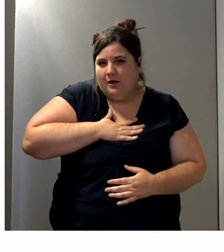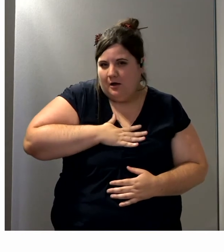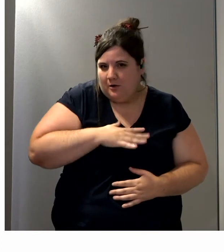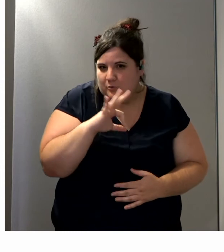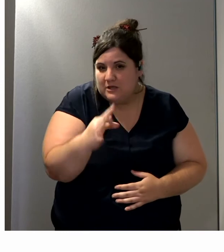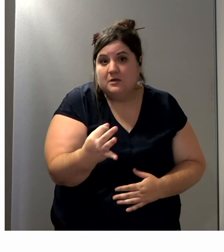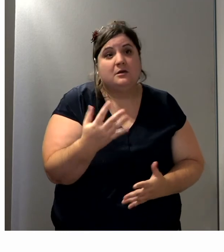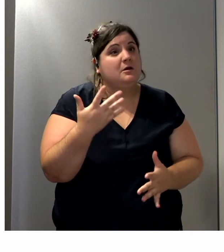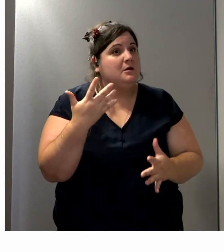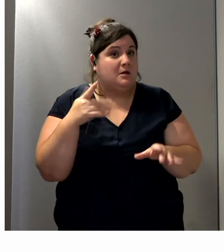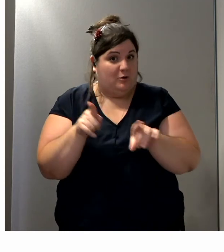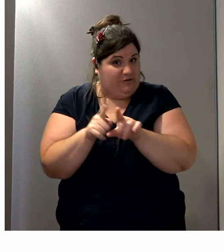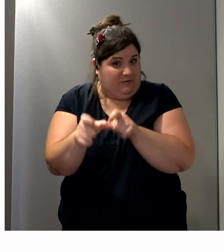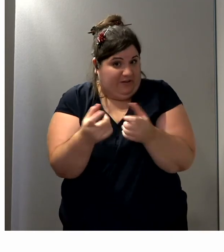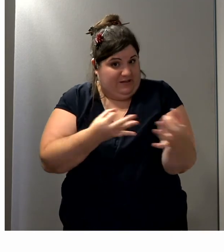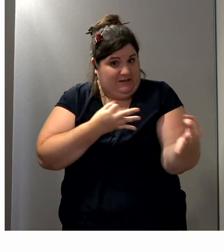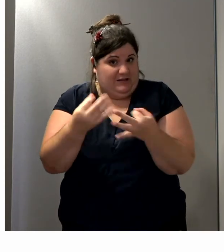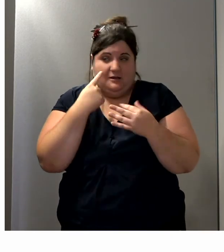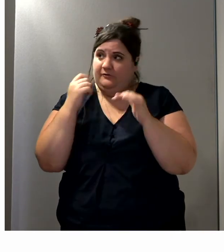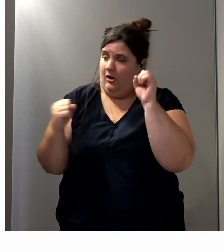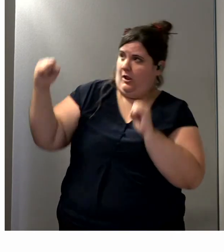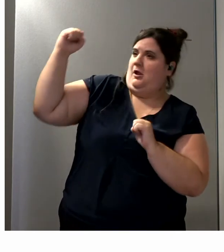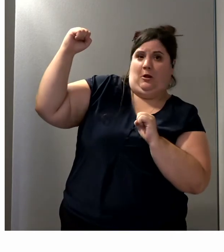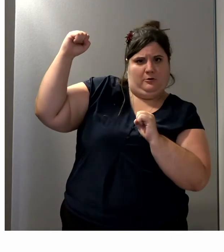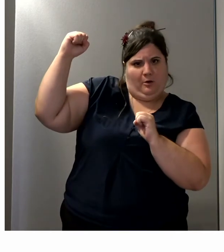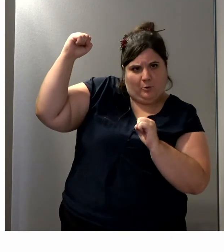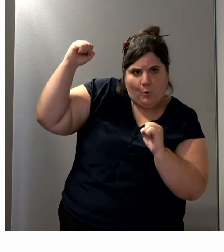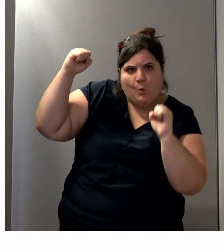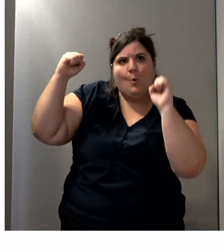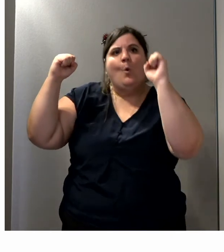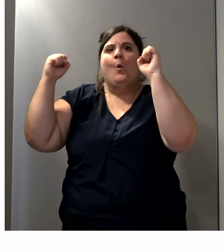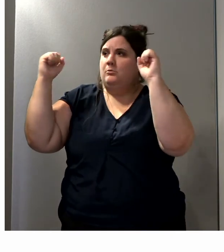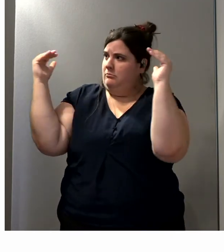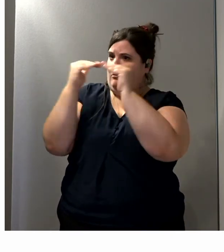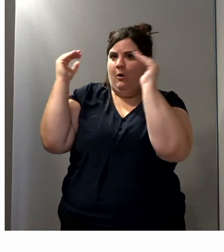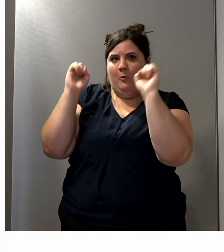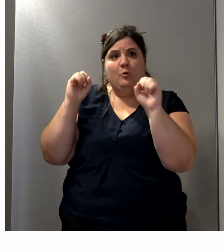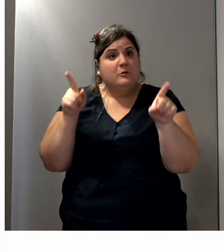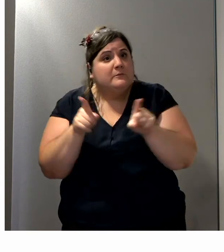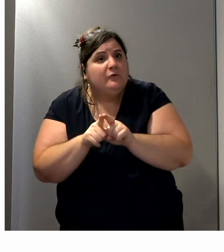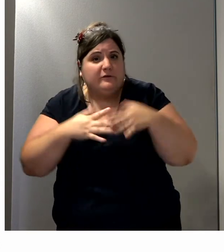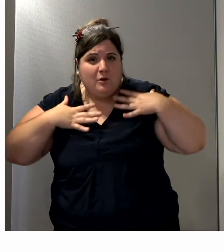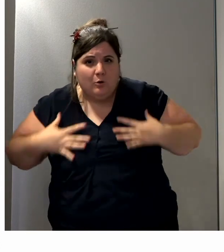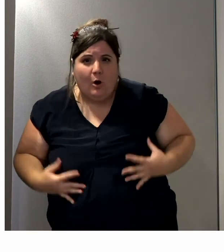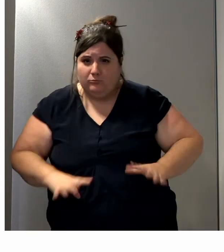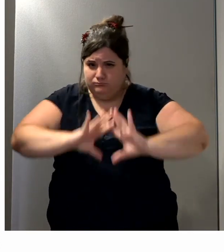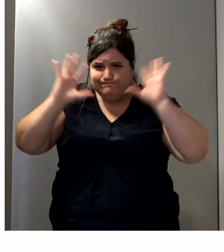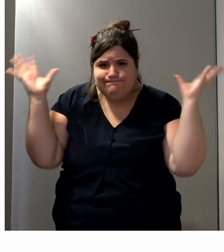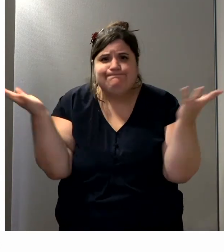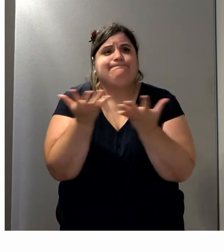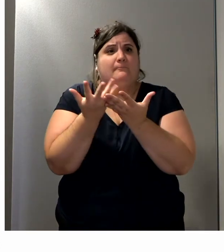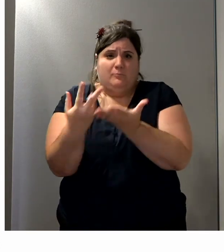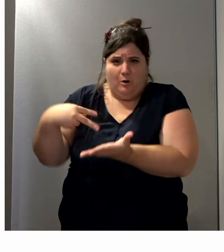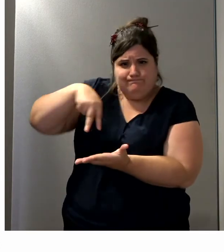entend très souvent, c le fait d'être au même niveau que les autres personnes, mais aussi le fait de faire fonctionner l'ensemble des membres en